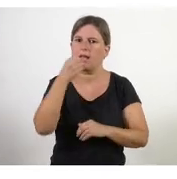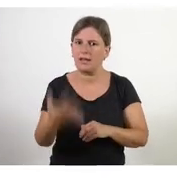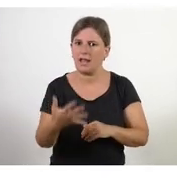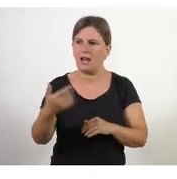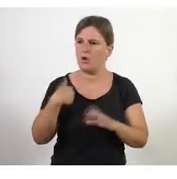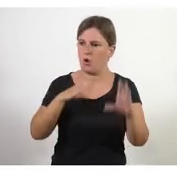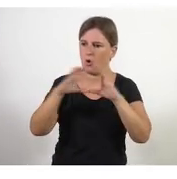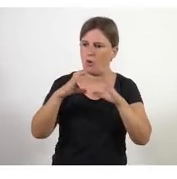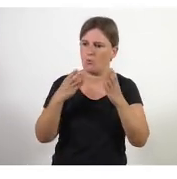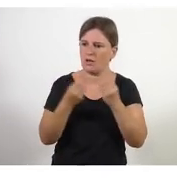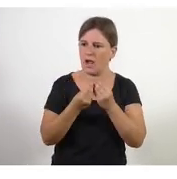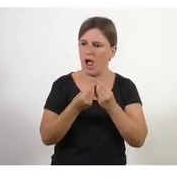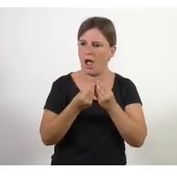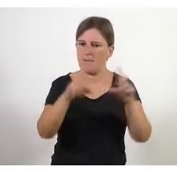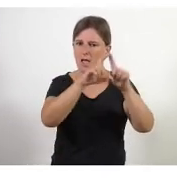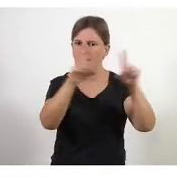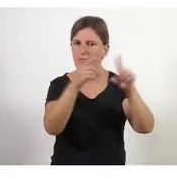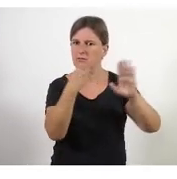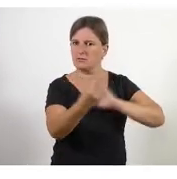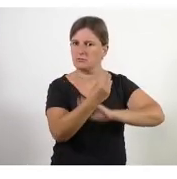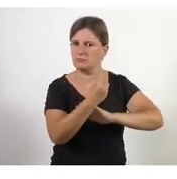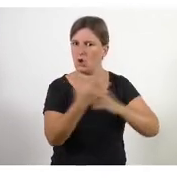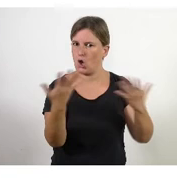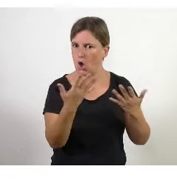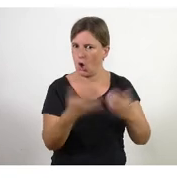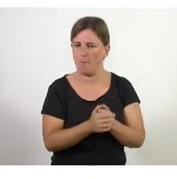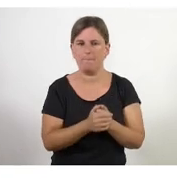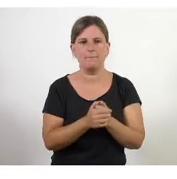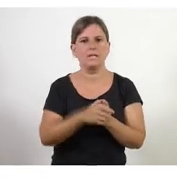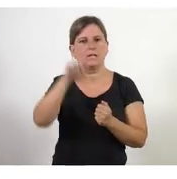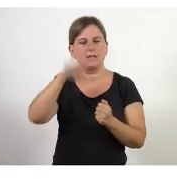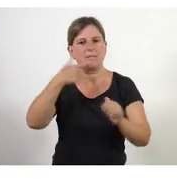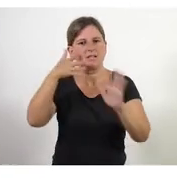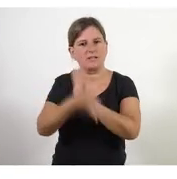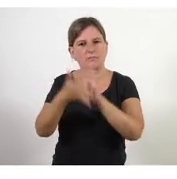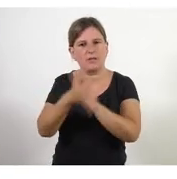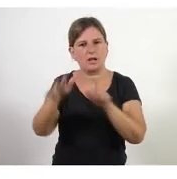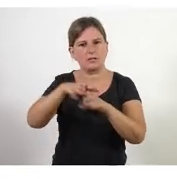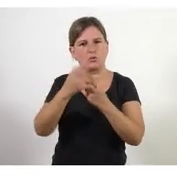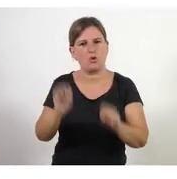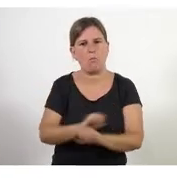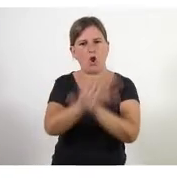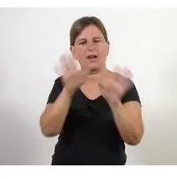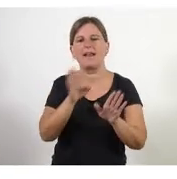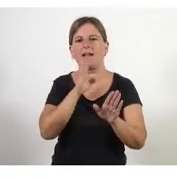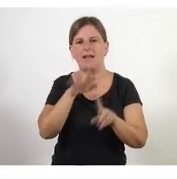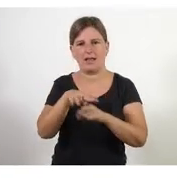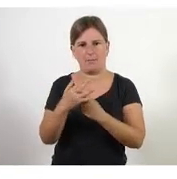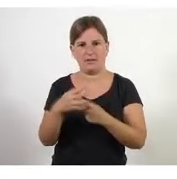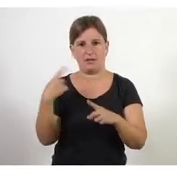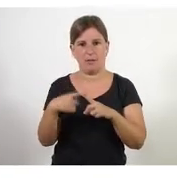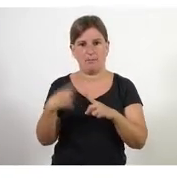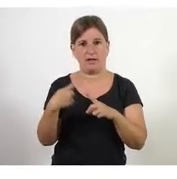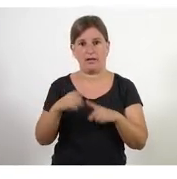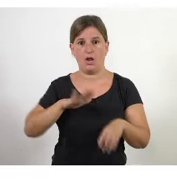t'has de comunicar amb els teus finançadors per explicar-los i donar molta claritat del que està passant potser tu estàs patint